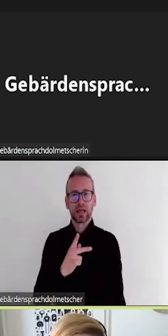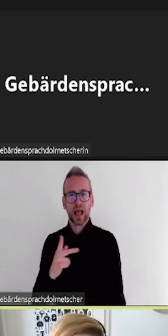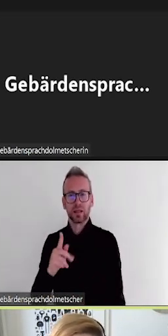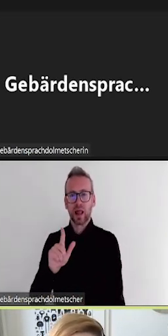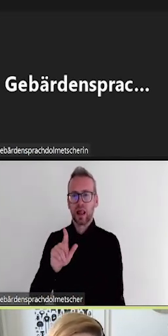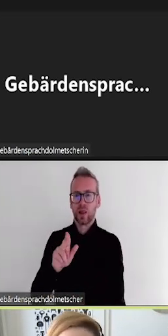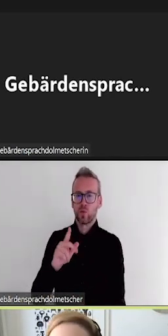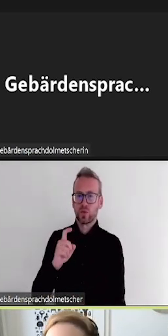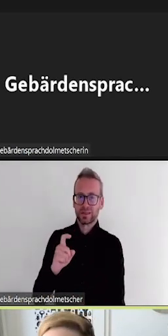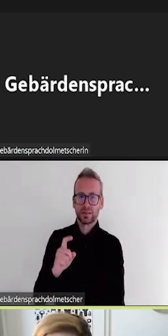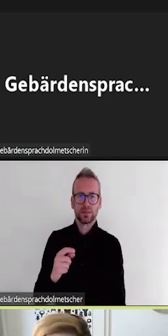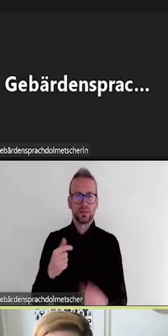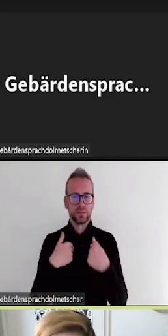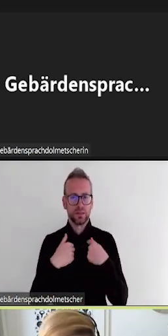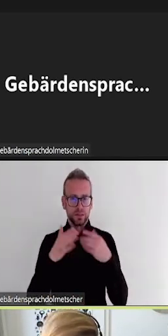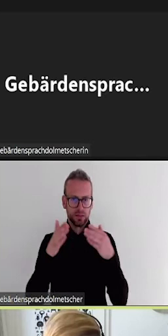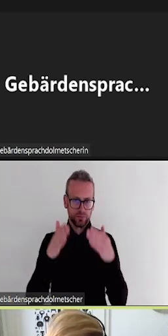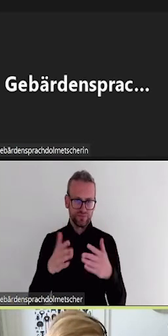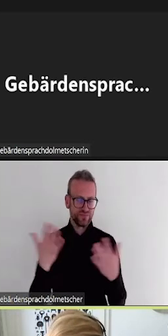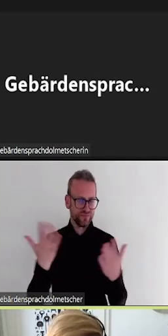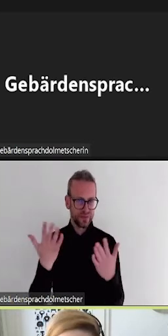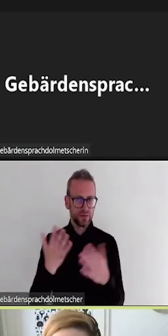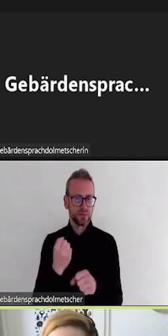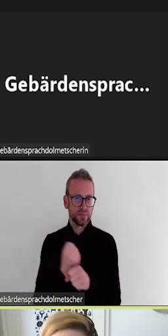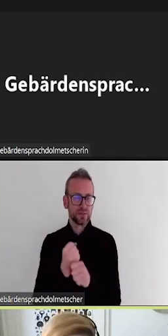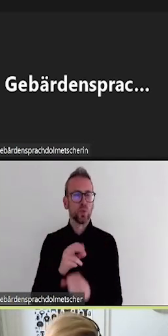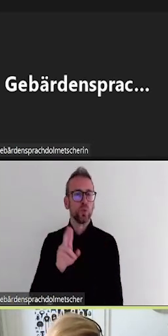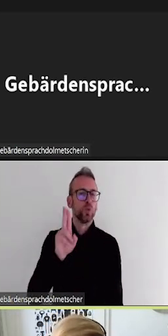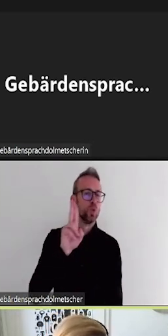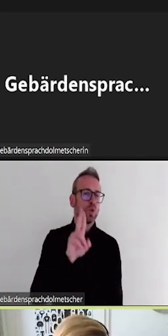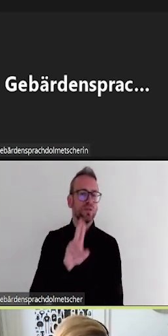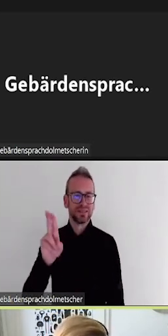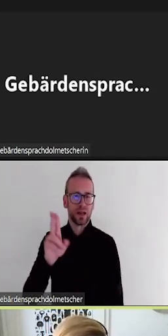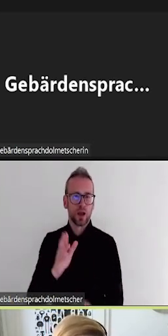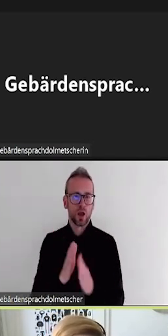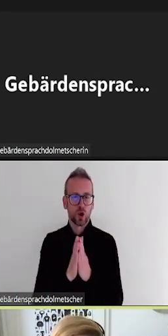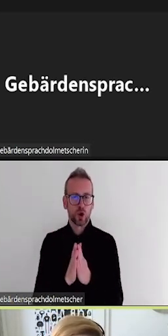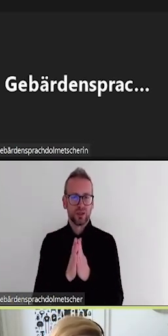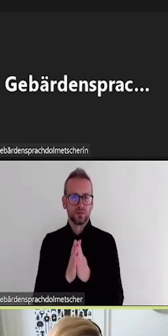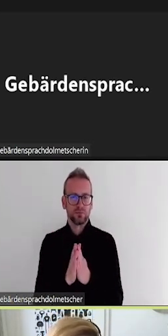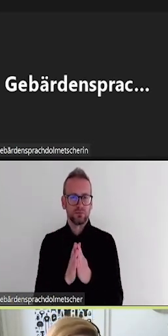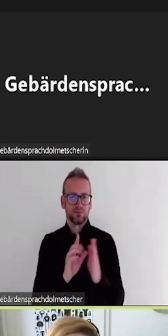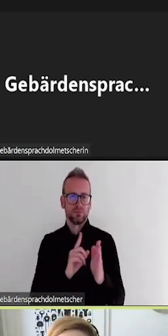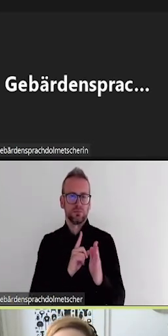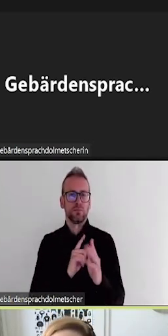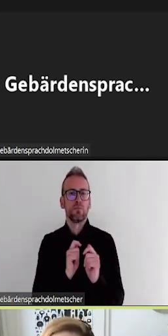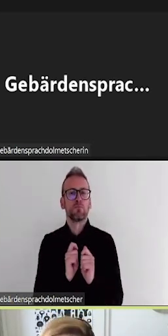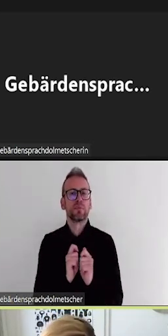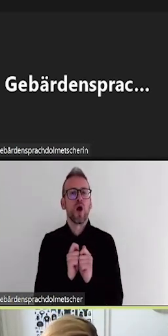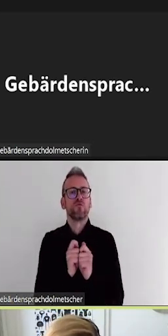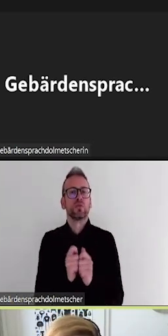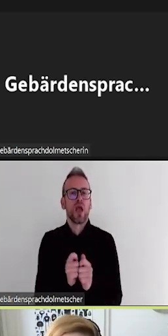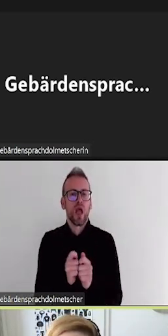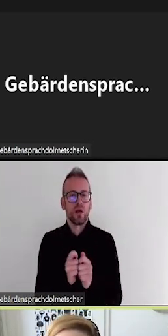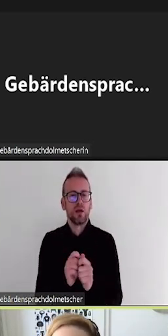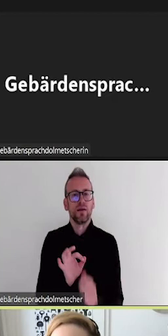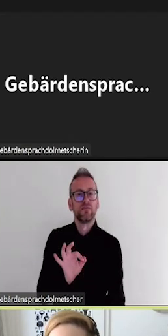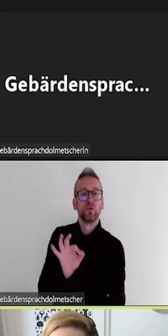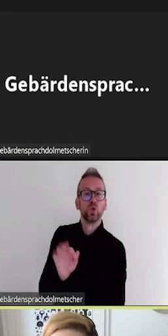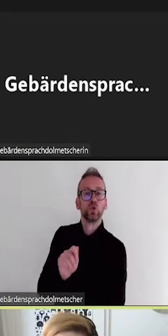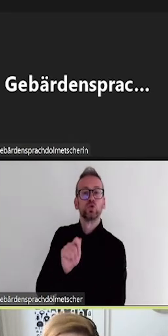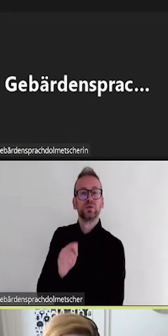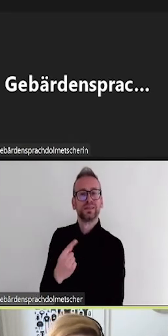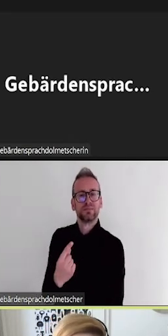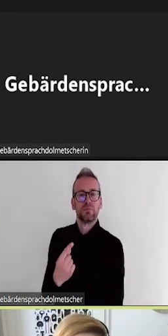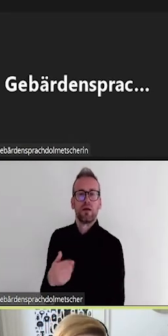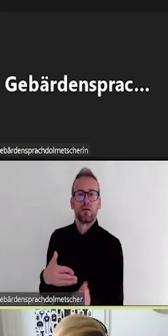Also die Frage, komme ich da rein und wenn ja, wie? Das ist auch der Grund, weshalb wir uns aufgemacht haben, einen digitalen Lageplan zur